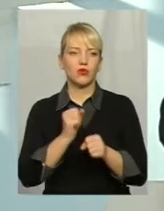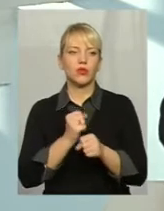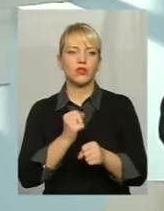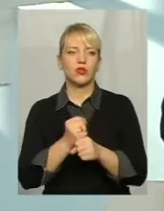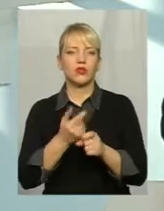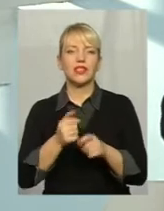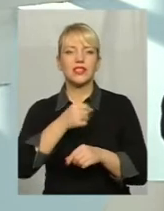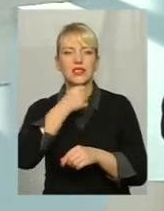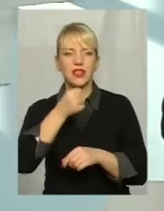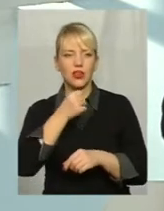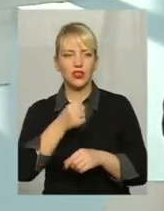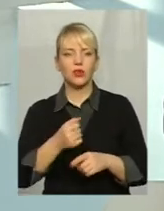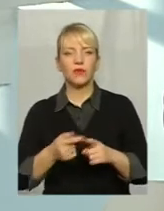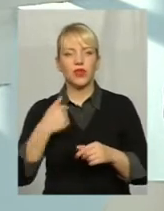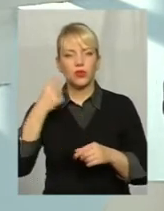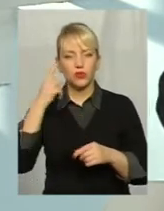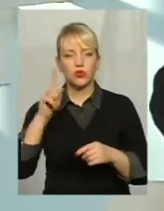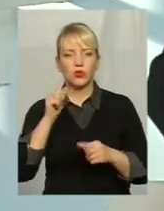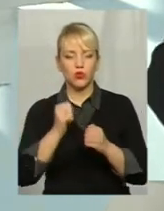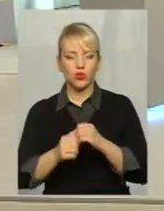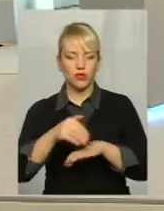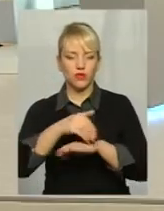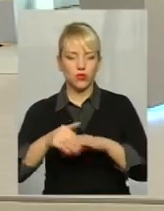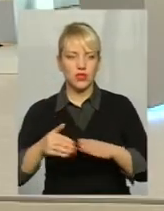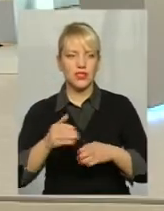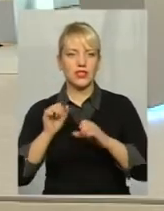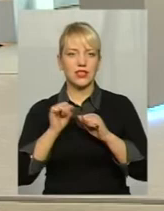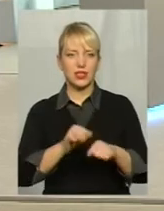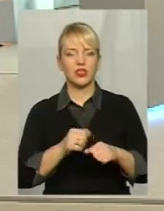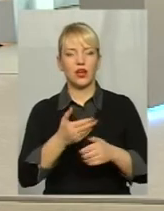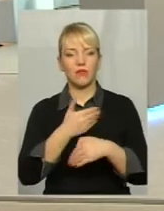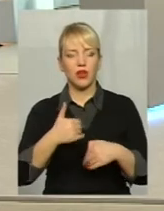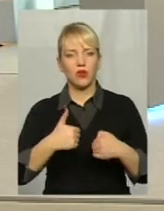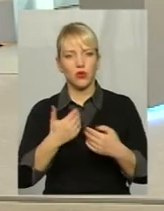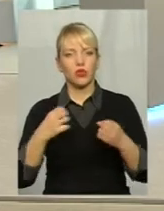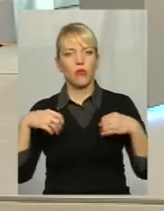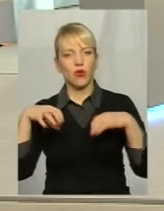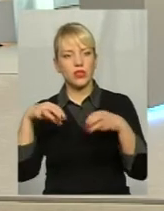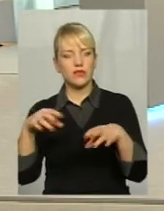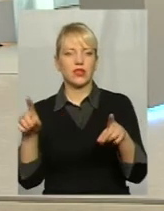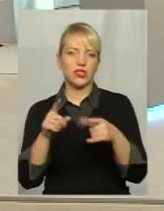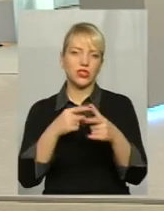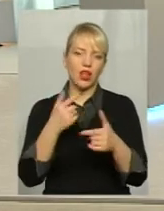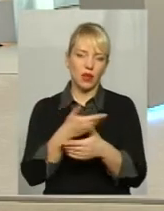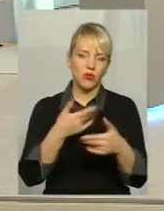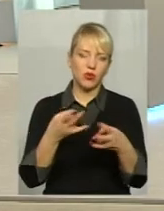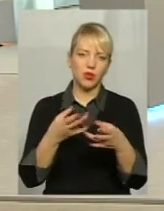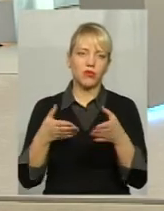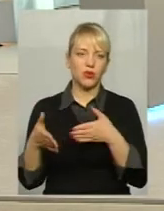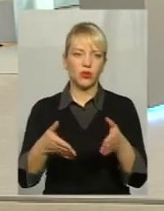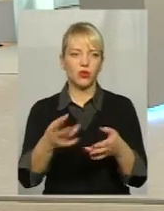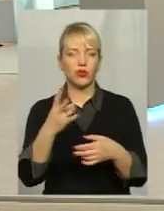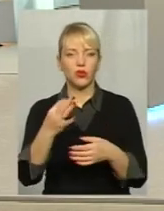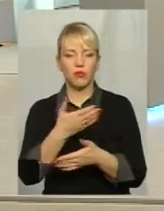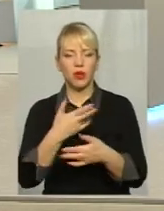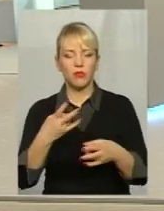ці проблемні питання Тобто кожна вулиця захищає От ми хочемо там освітлення, чи нам потрібна дорога Так, але ми